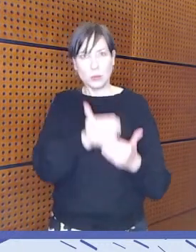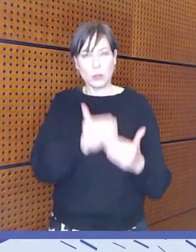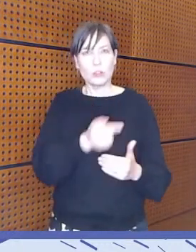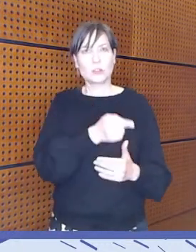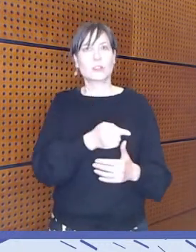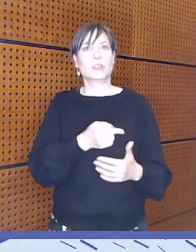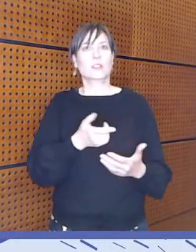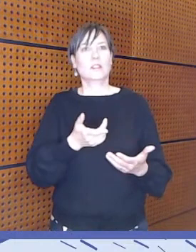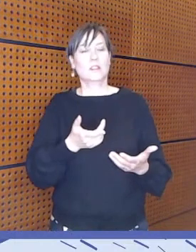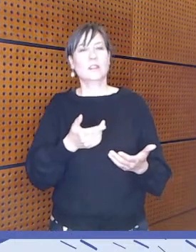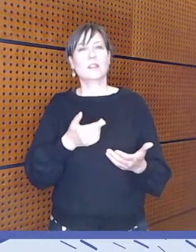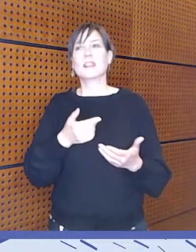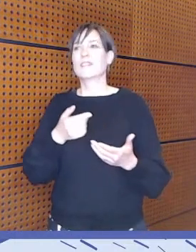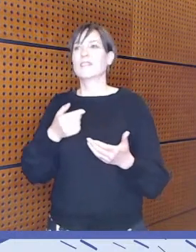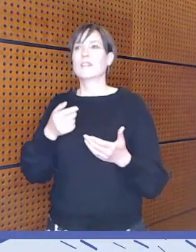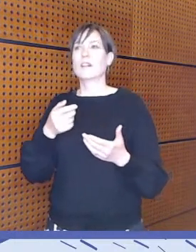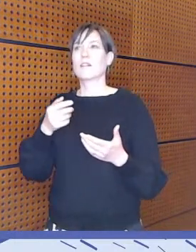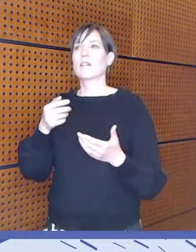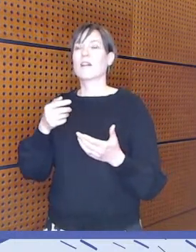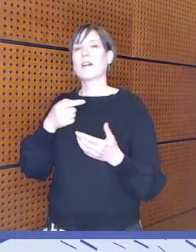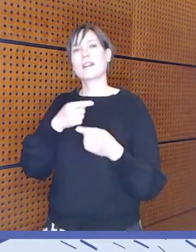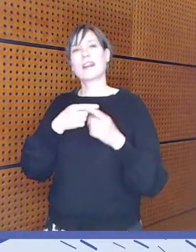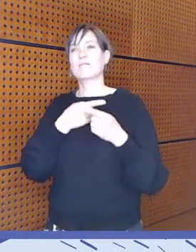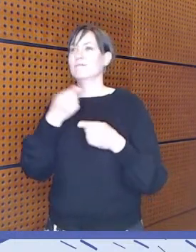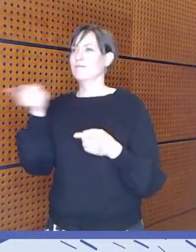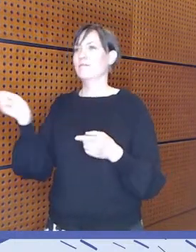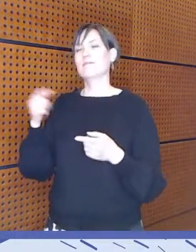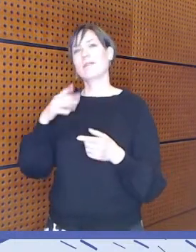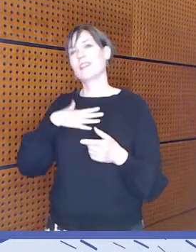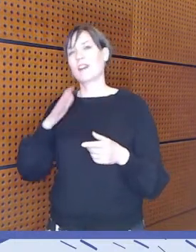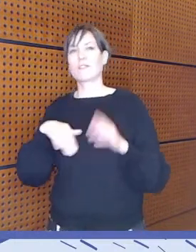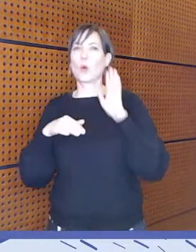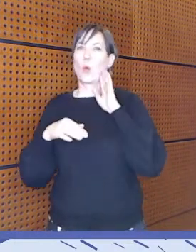tarvitse kuunnella eikä ottaa todesta.